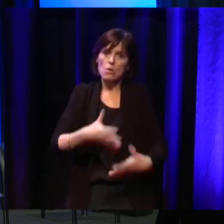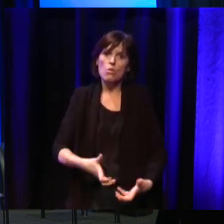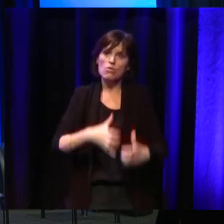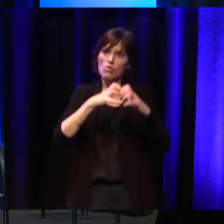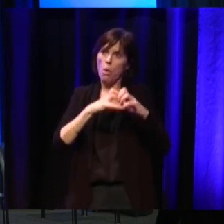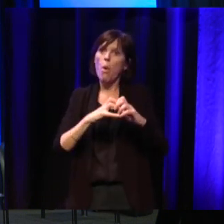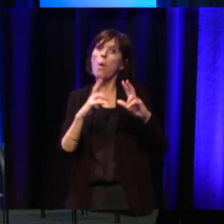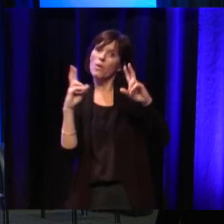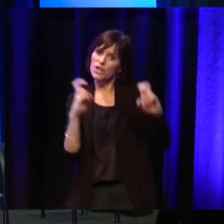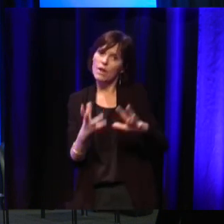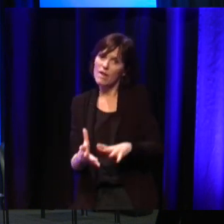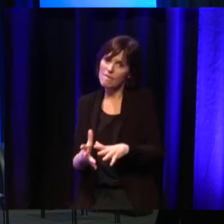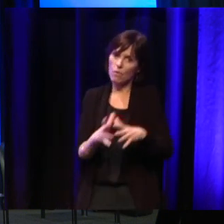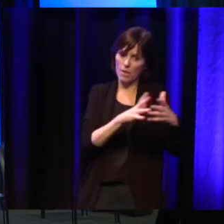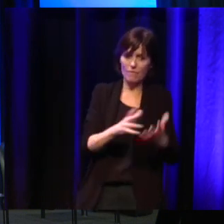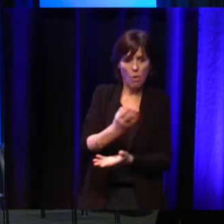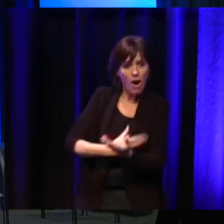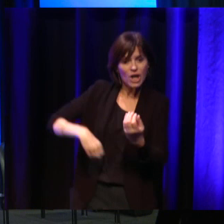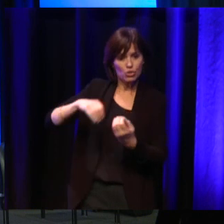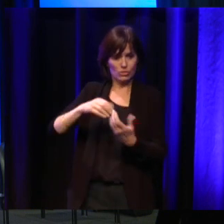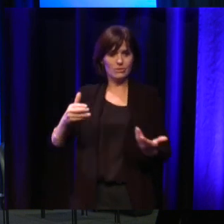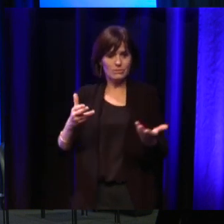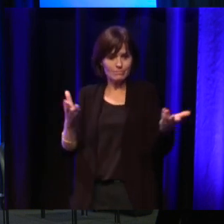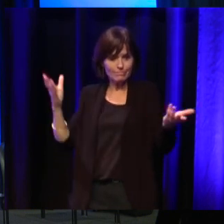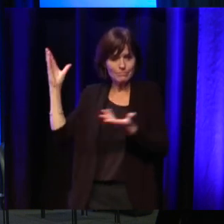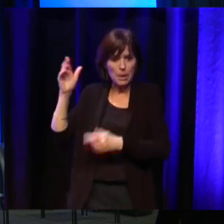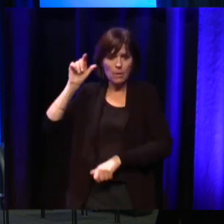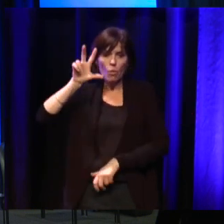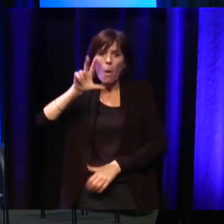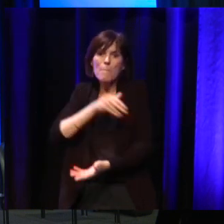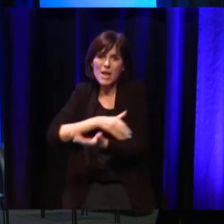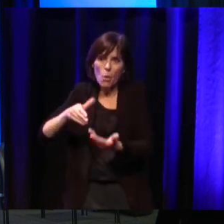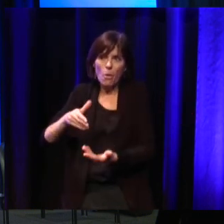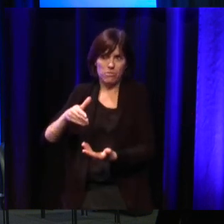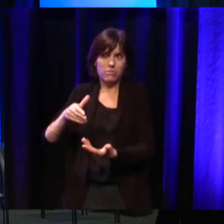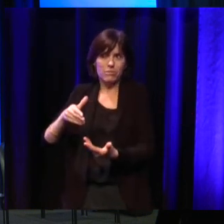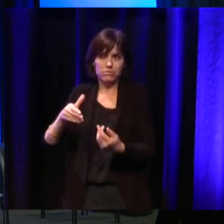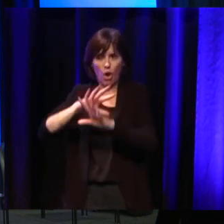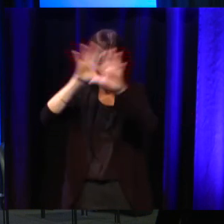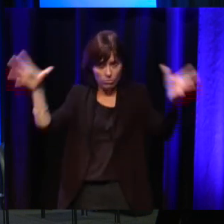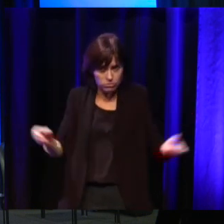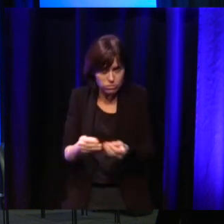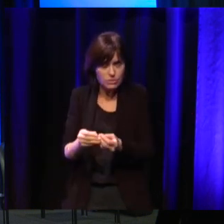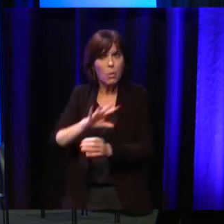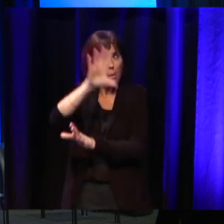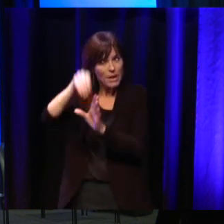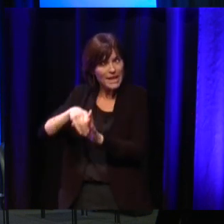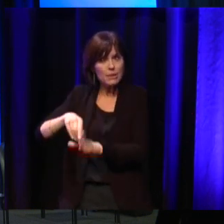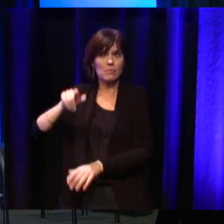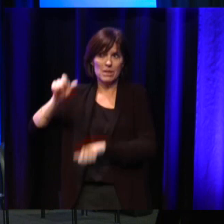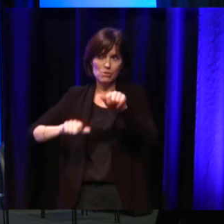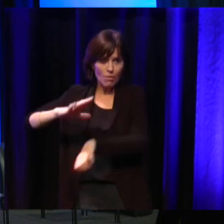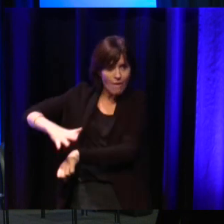C'est plus âgé que la moyenne, ils ne plus vulnérables. Donc, neurodégénératives, dit incurables, c'est des maladies qui sont souvent longues et usantes.